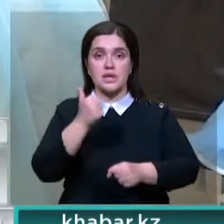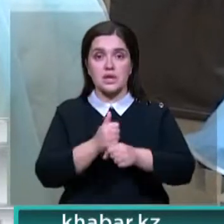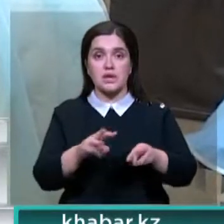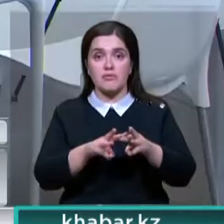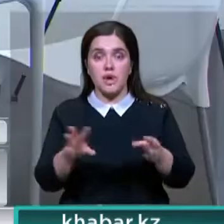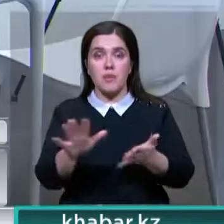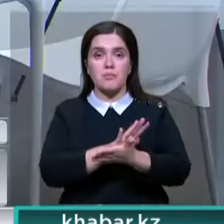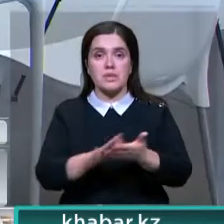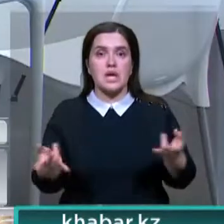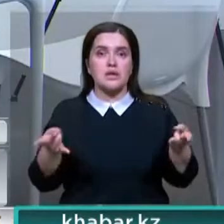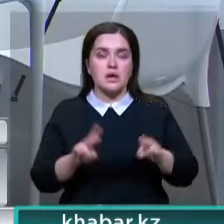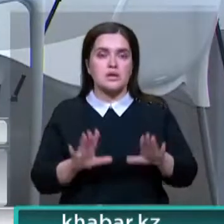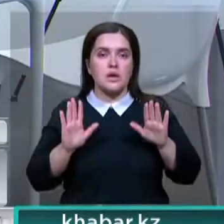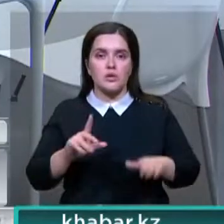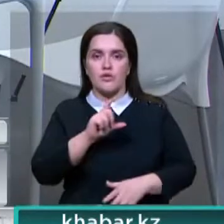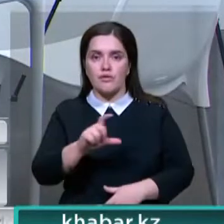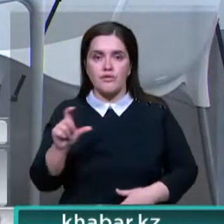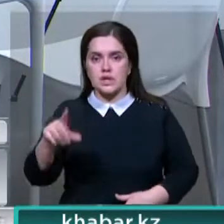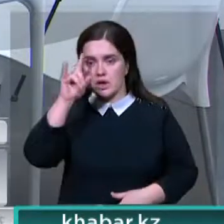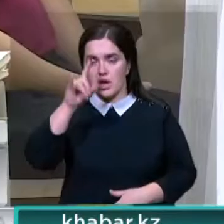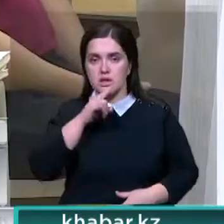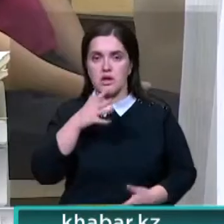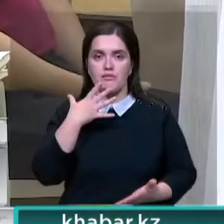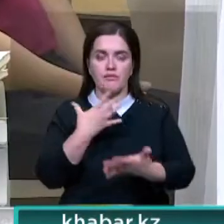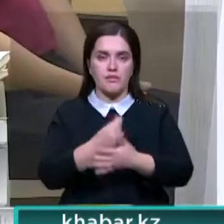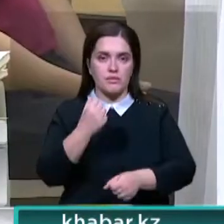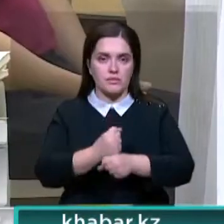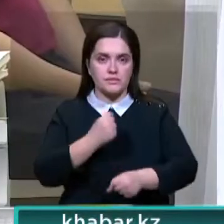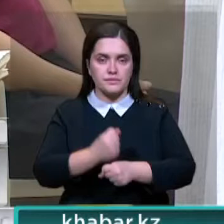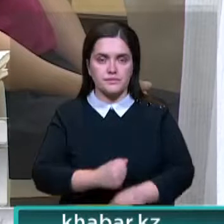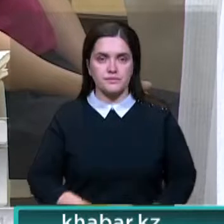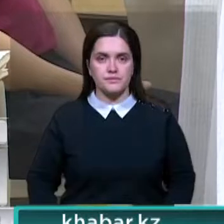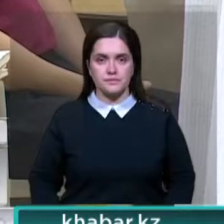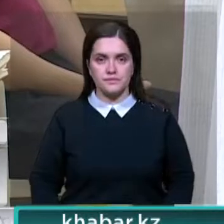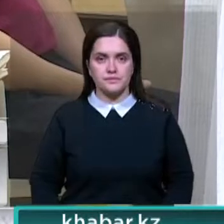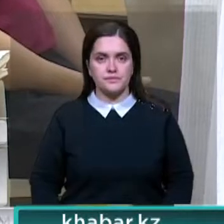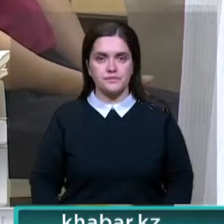По словам главы Минздрава, бесплатными останутся только вакцины казахстанского производства.